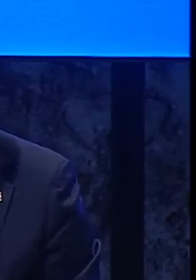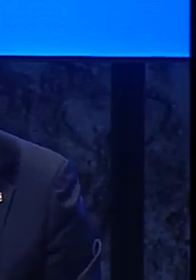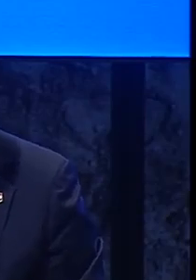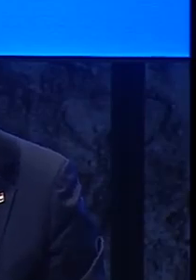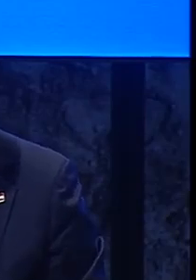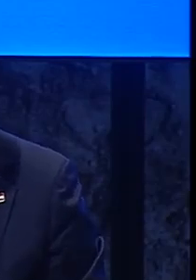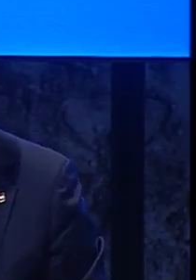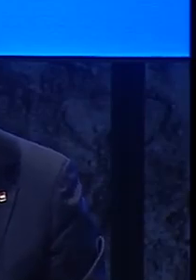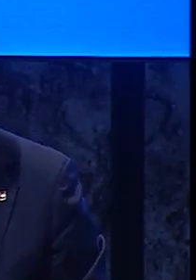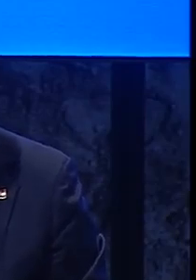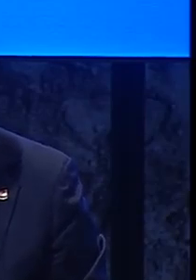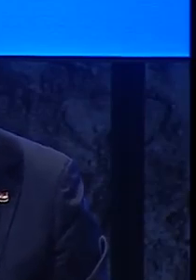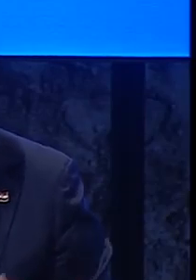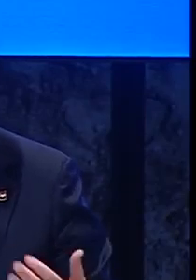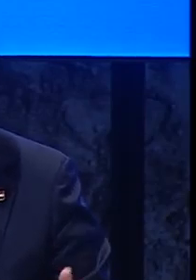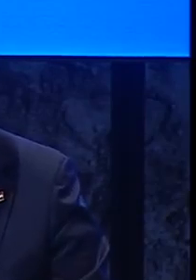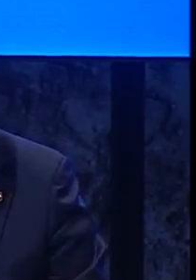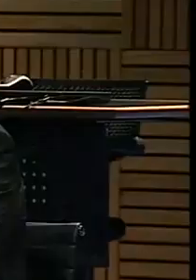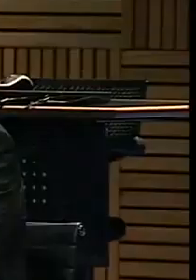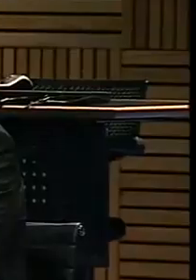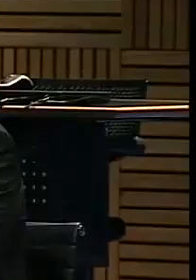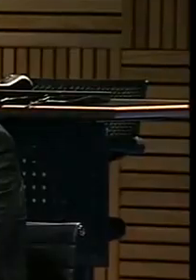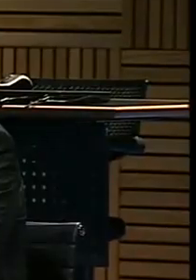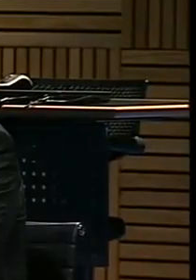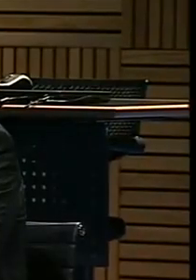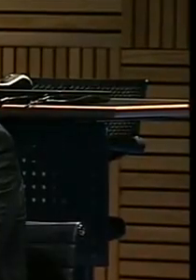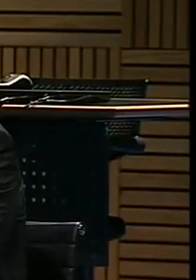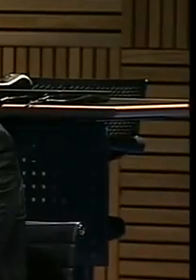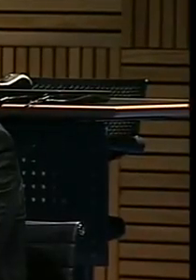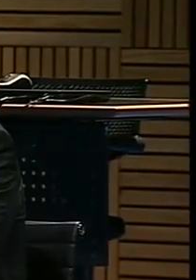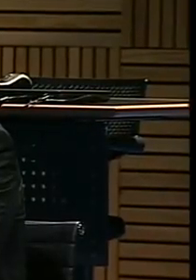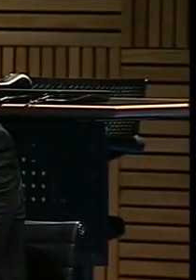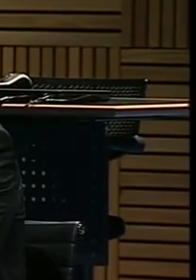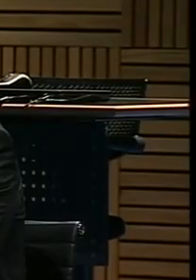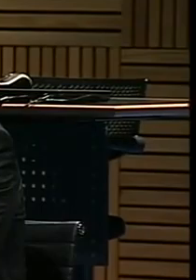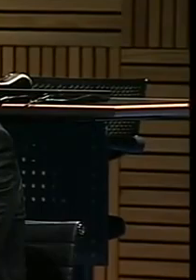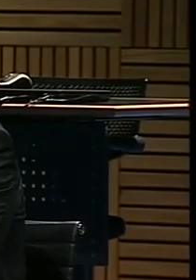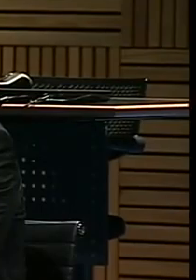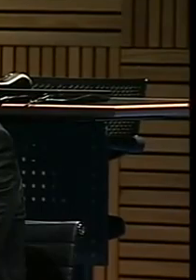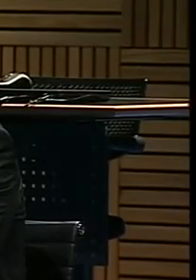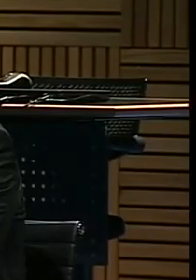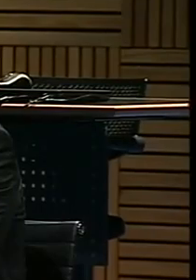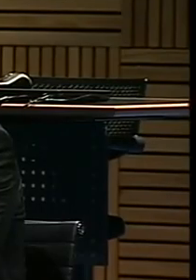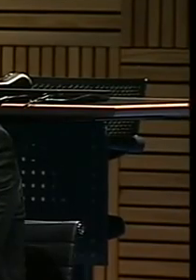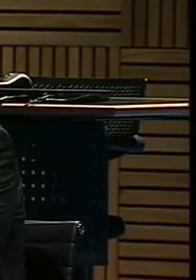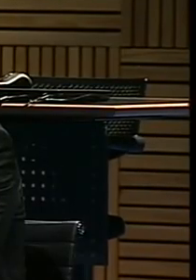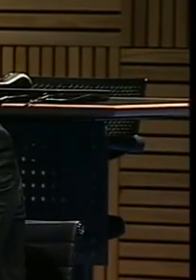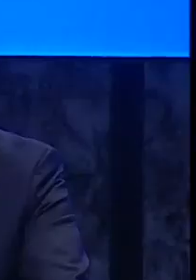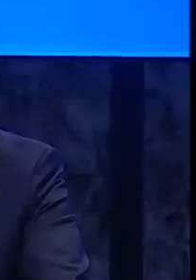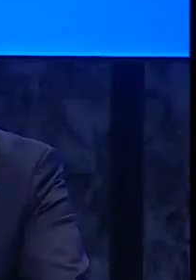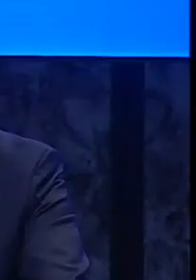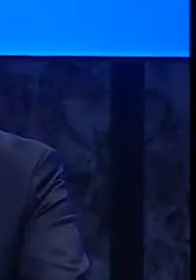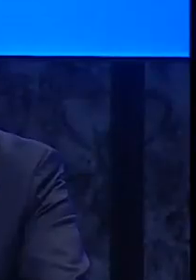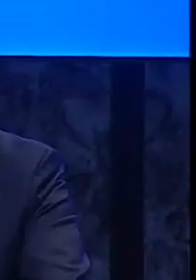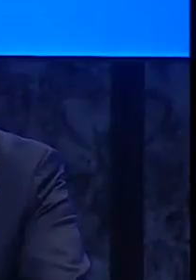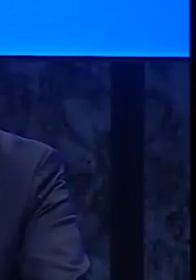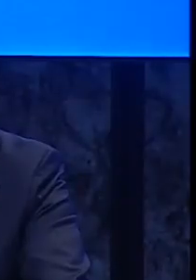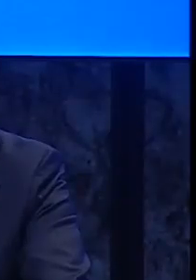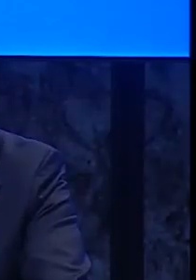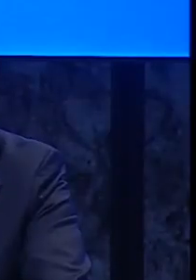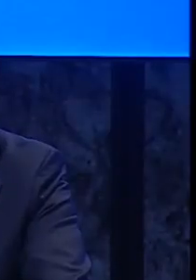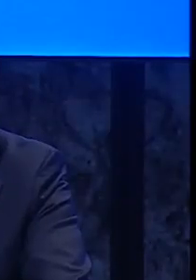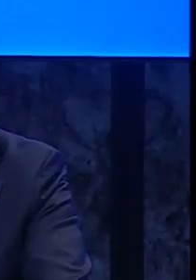Hrvatskoj javnosti, samo dio toga je u biti i prenesen, što je sve ova vlada uradila kako bi pomogla